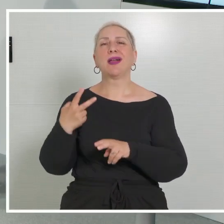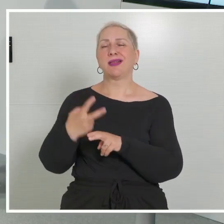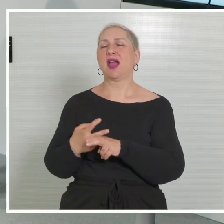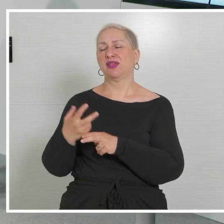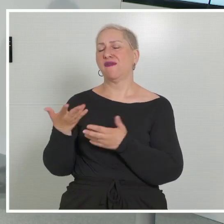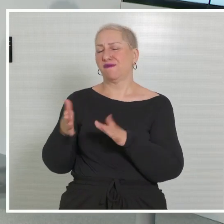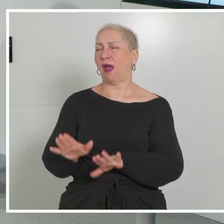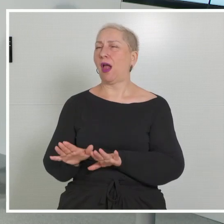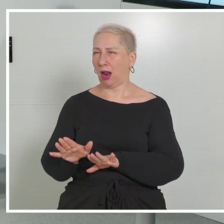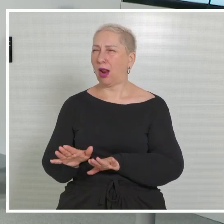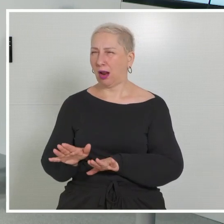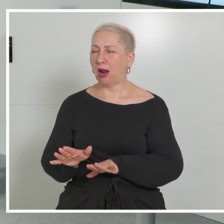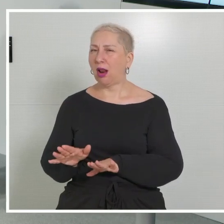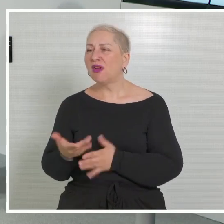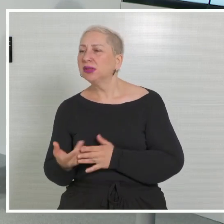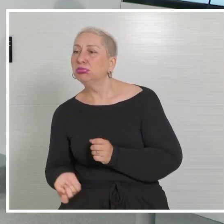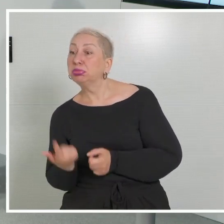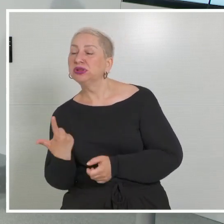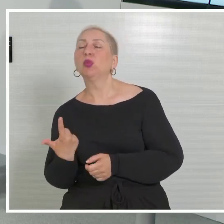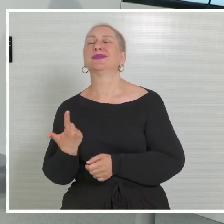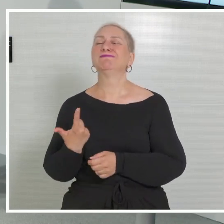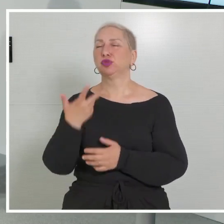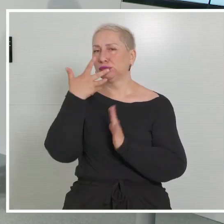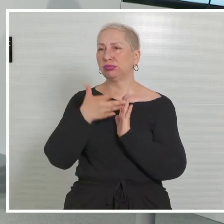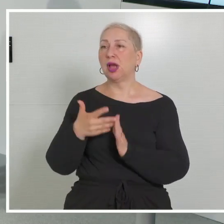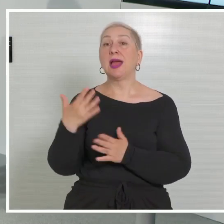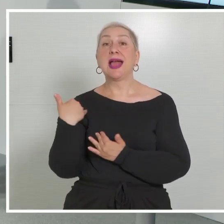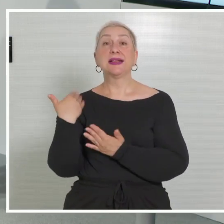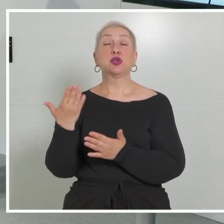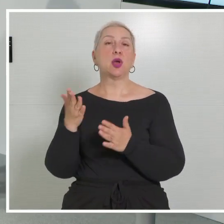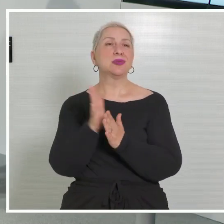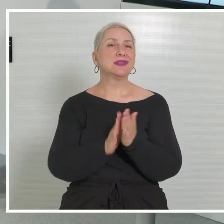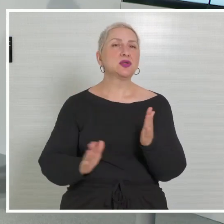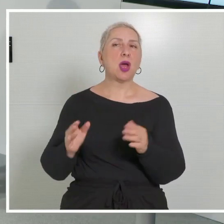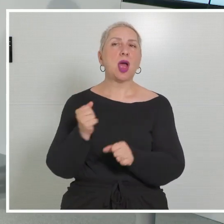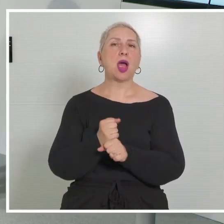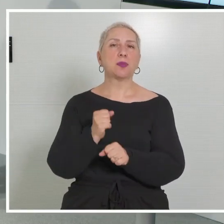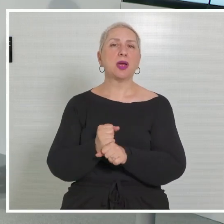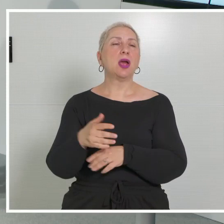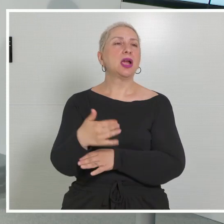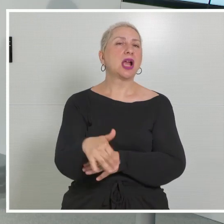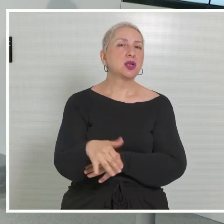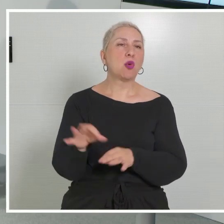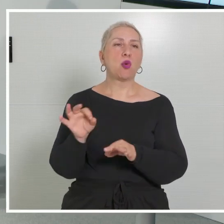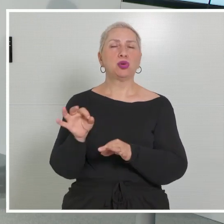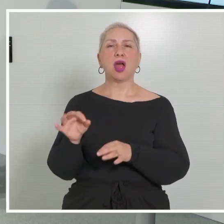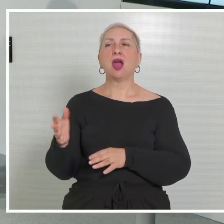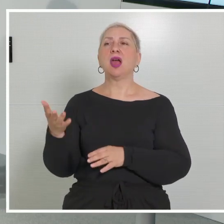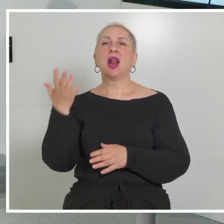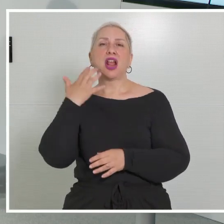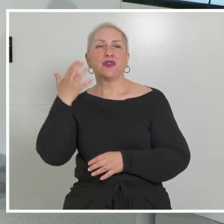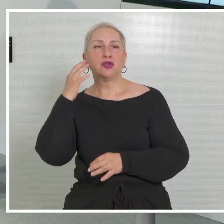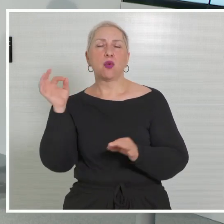wo es eine wesentliche Entlastung auch wäre, wenn man an Saisonarbeiten in der Gastronomie, in der Landwirtschaft denkt oder auch an